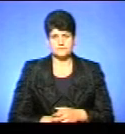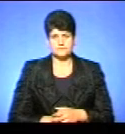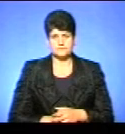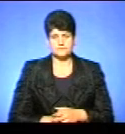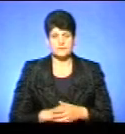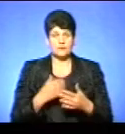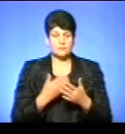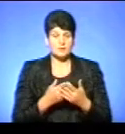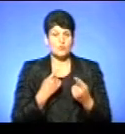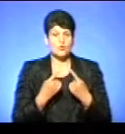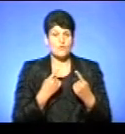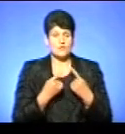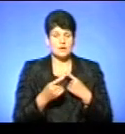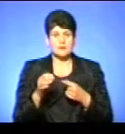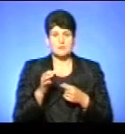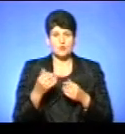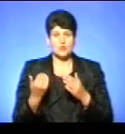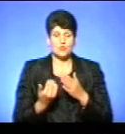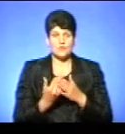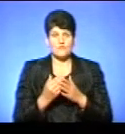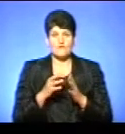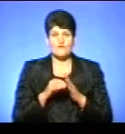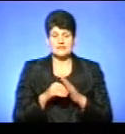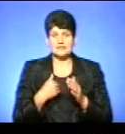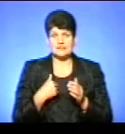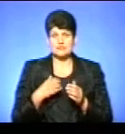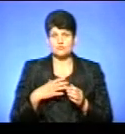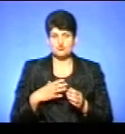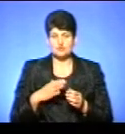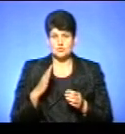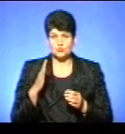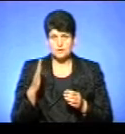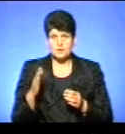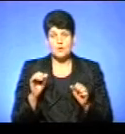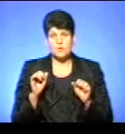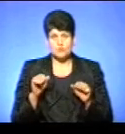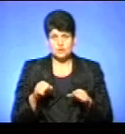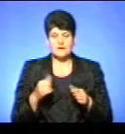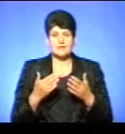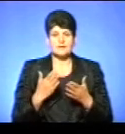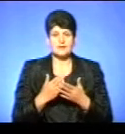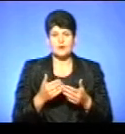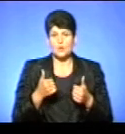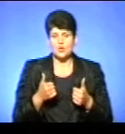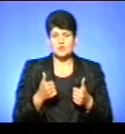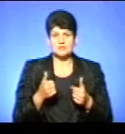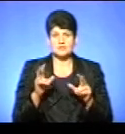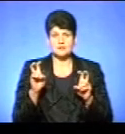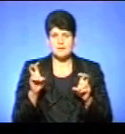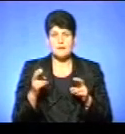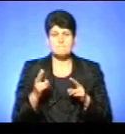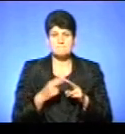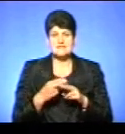От ми поговорили про нововведення, які нас очікують. Можливо, але є така хороша фраза – без